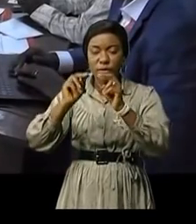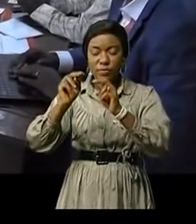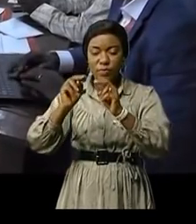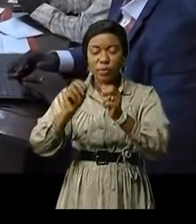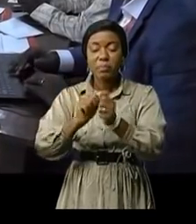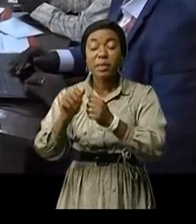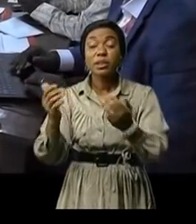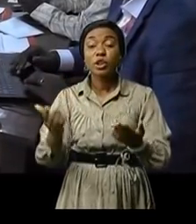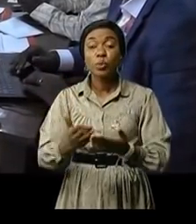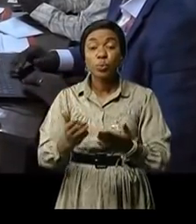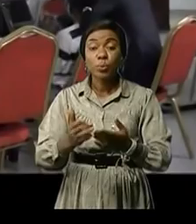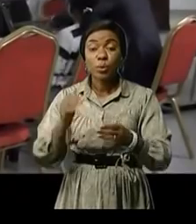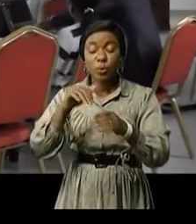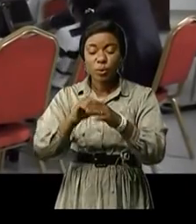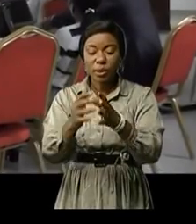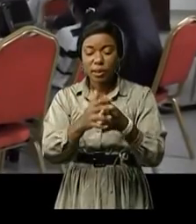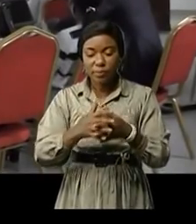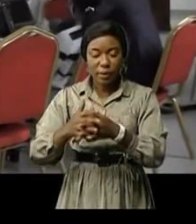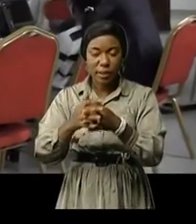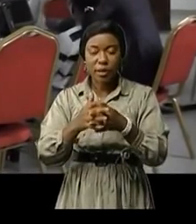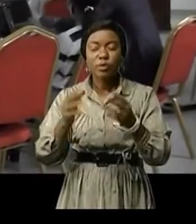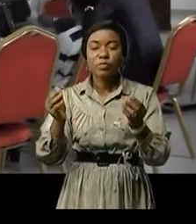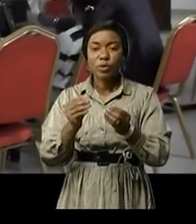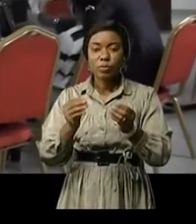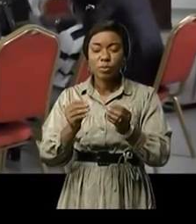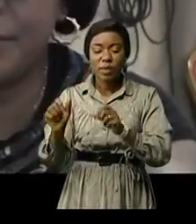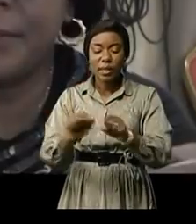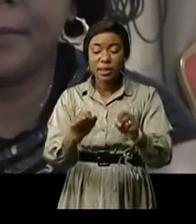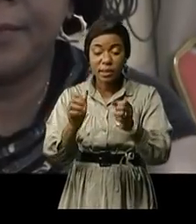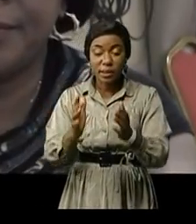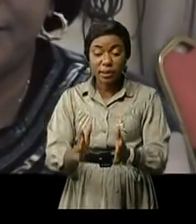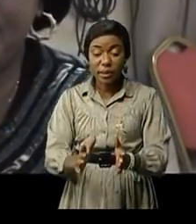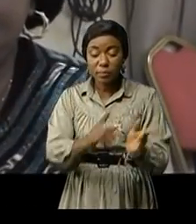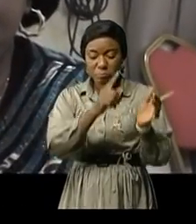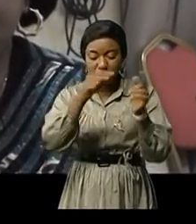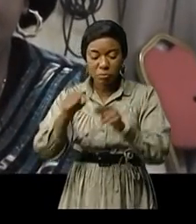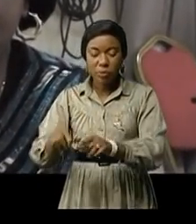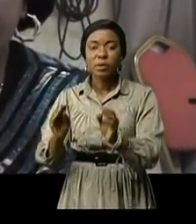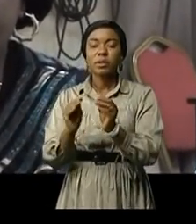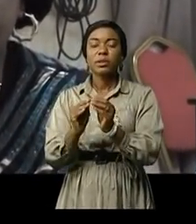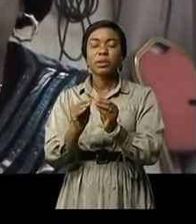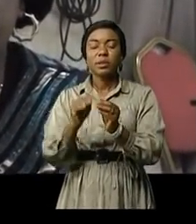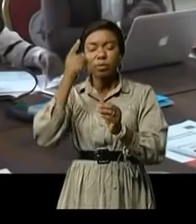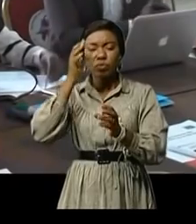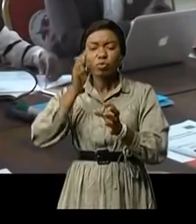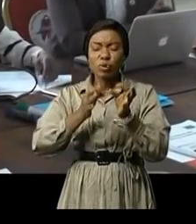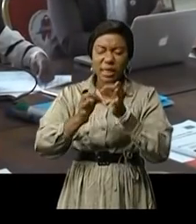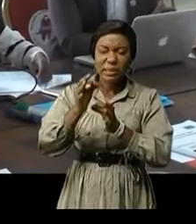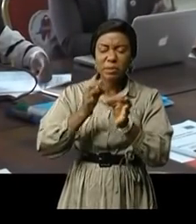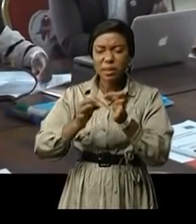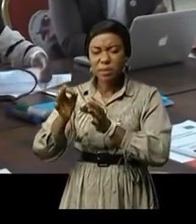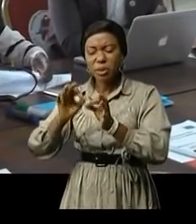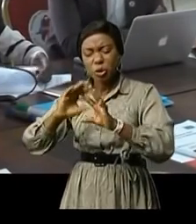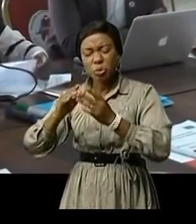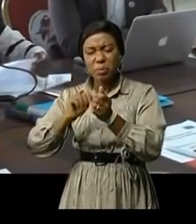aux Etats-Unis. Les acteurs se sont ainsi retrouvés à Kinshasa en atelier pour s'approprier de ces stratégies